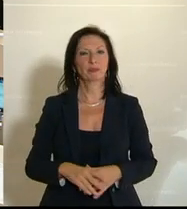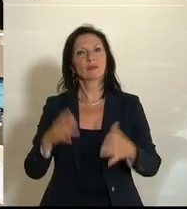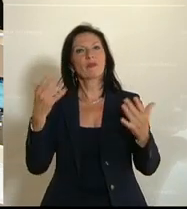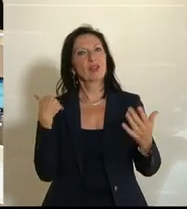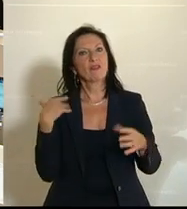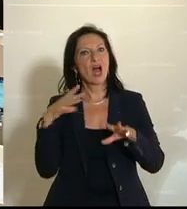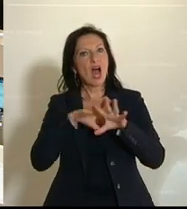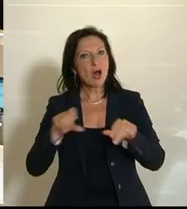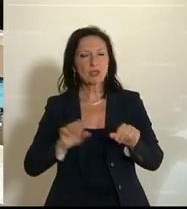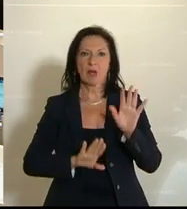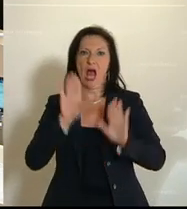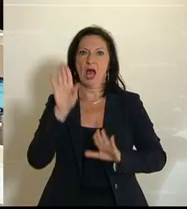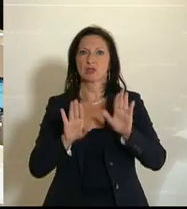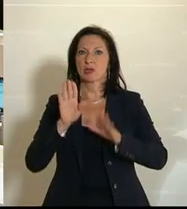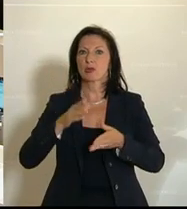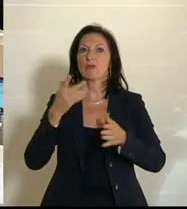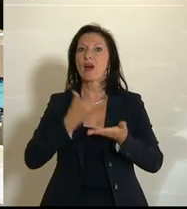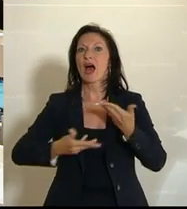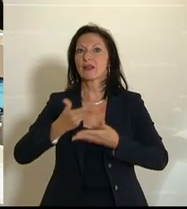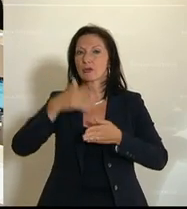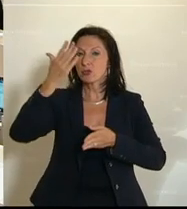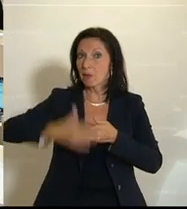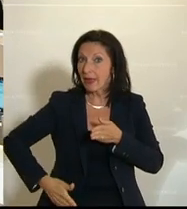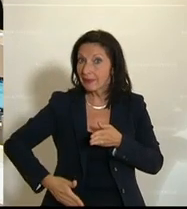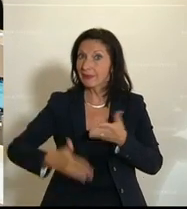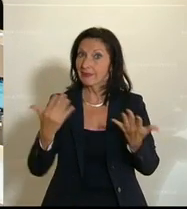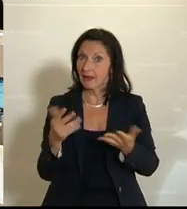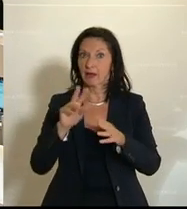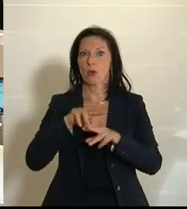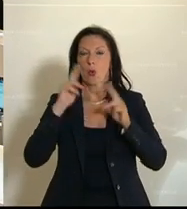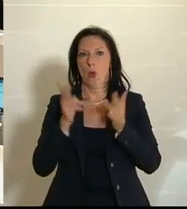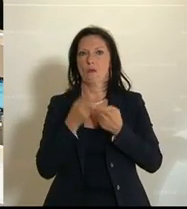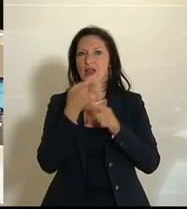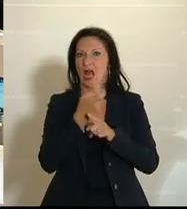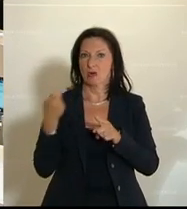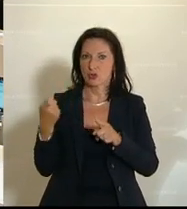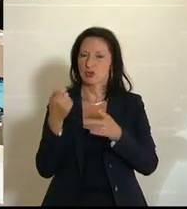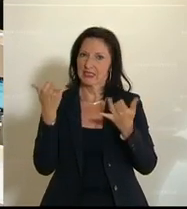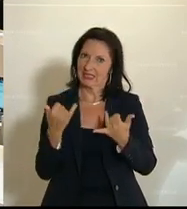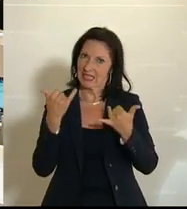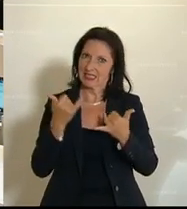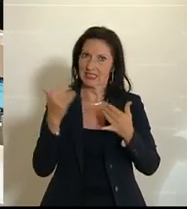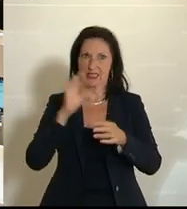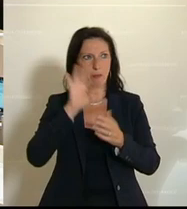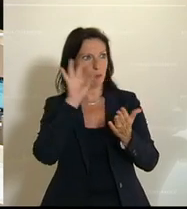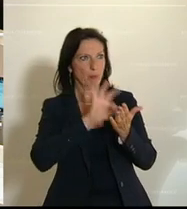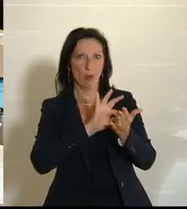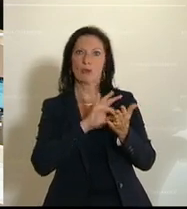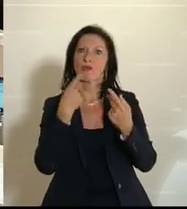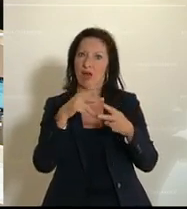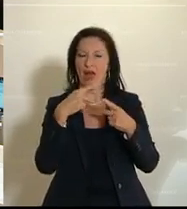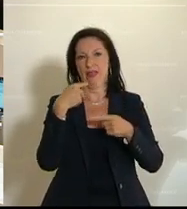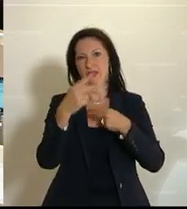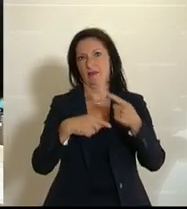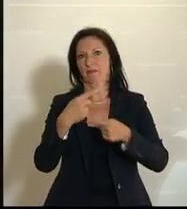vereinbart verlege ich die Abstimmung an den Schluss der Verhandlungen über die Vorhandlungen? Auch die Umweltthemen werden dann gemeinsam abgestimmt. Daher geht es jetzt mit